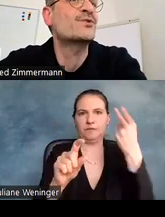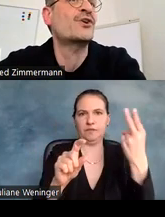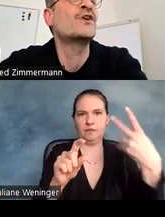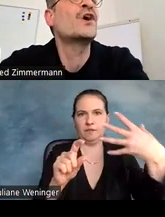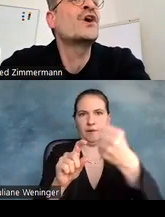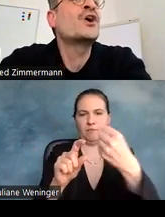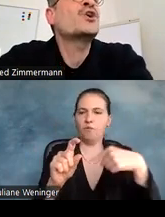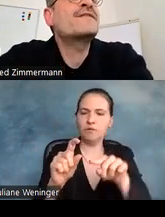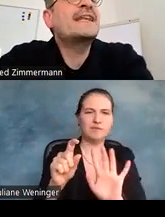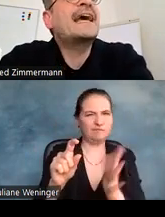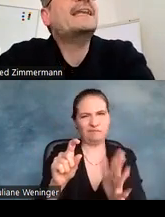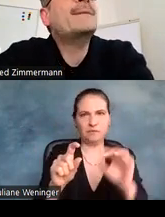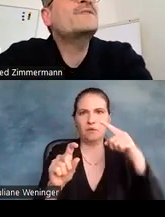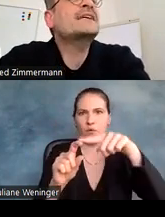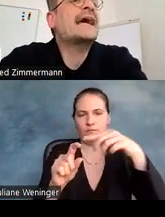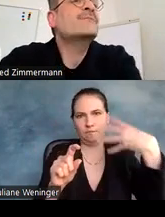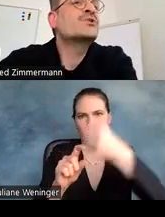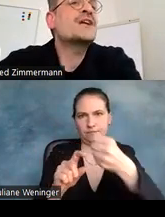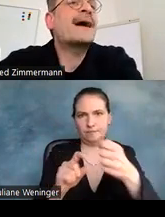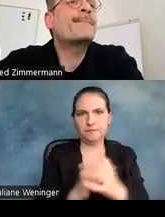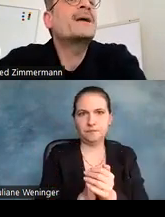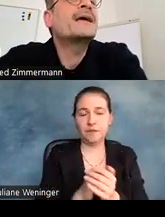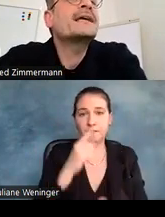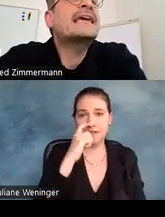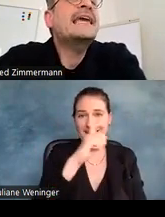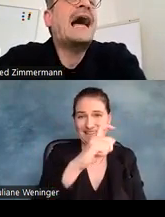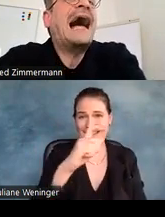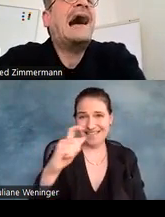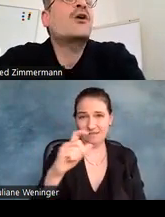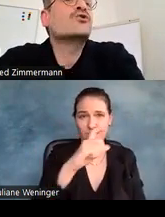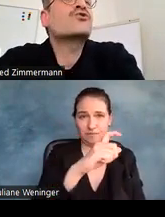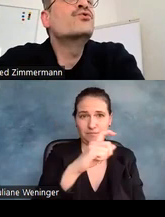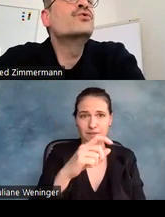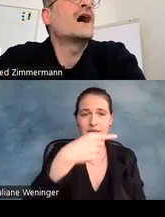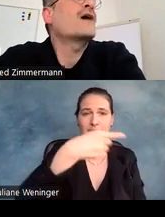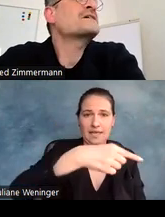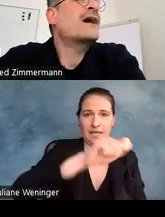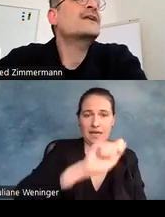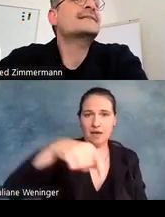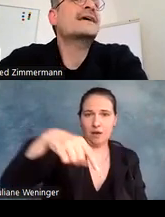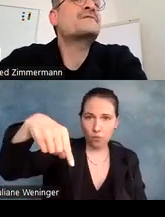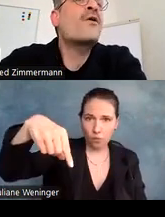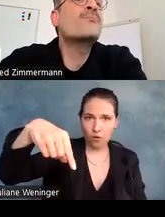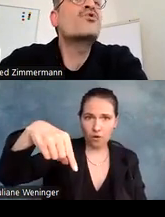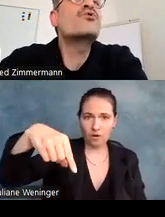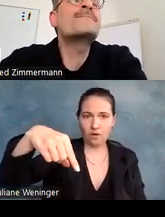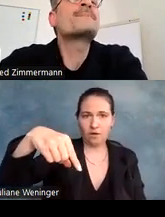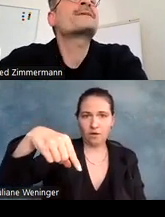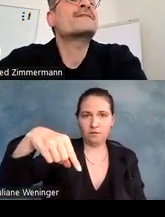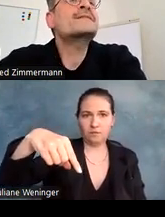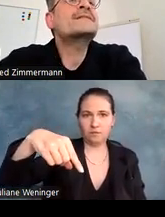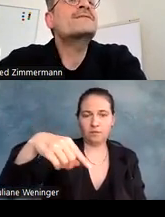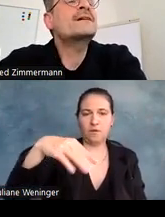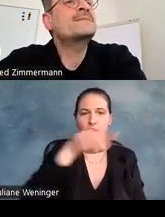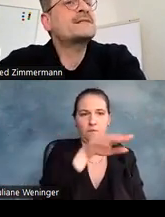lesen zu können. Und wenn dann eben die kleinen Buchstaben G, A und Q auf genau derselben Form beruhen,